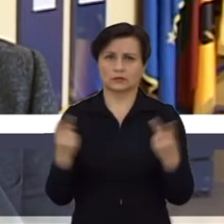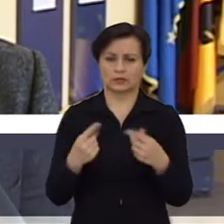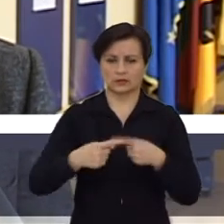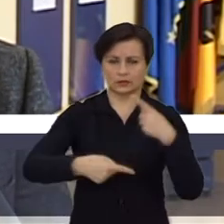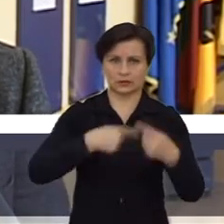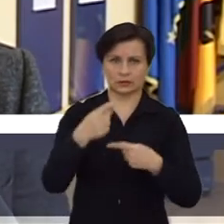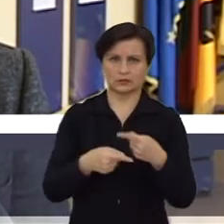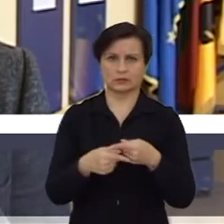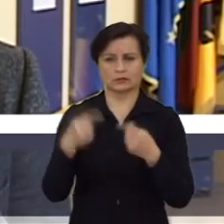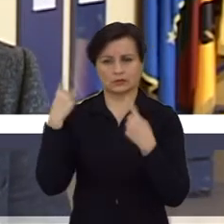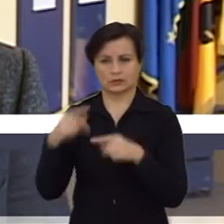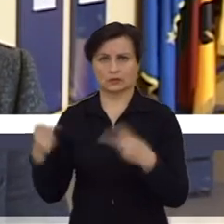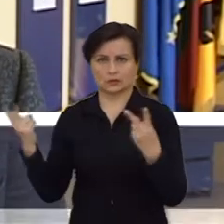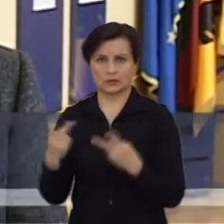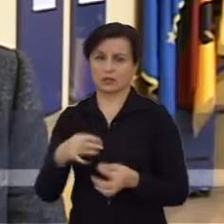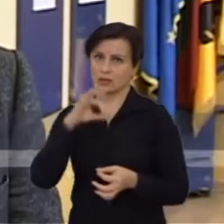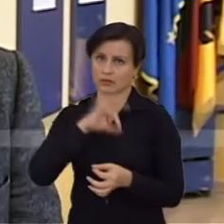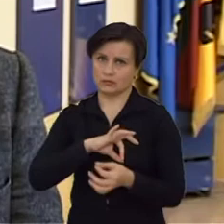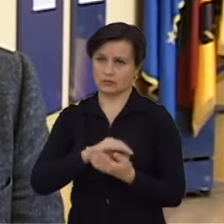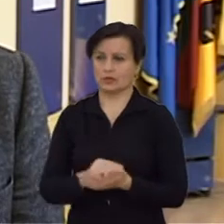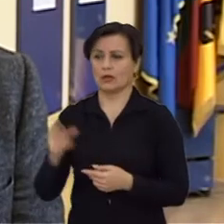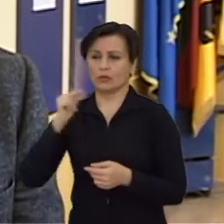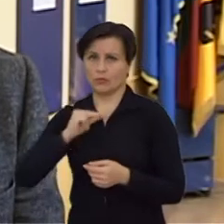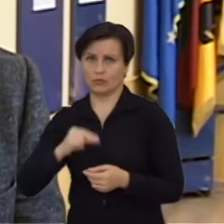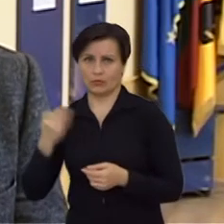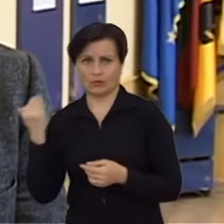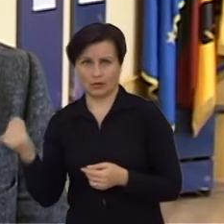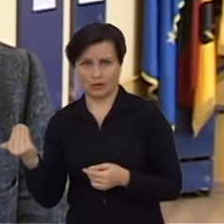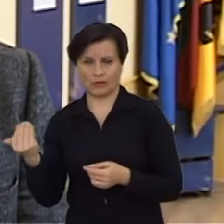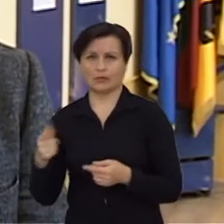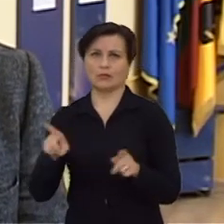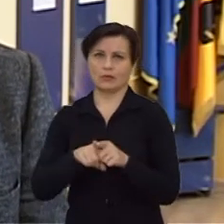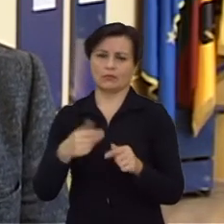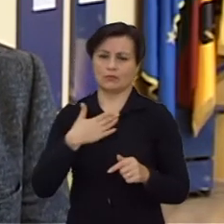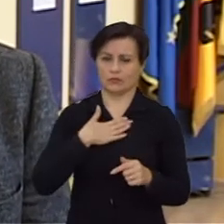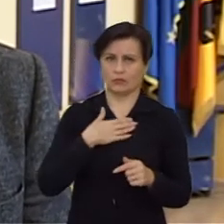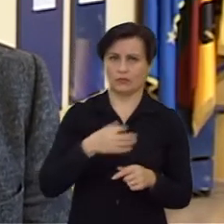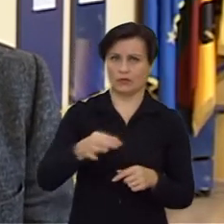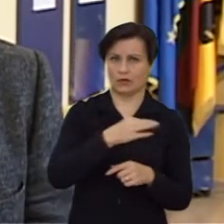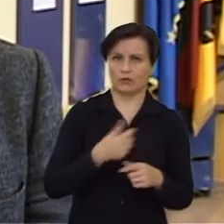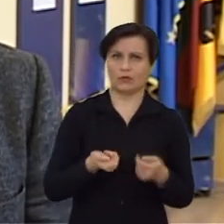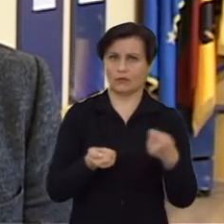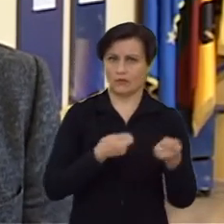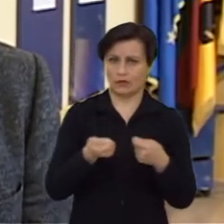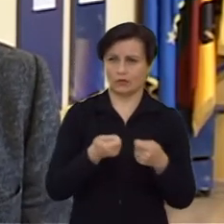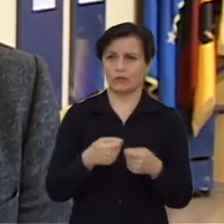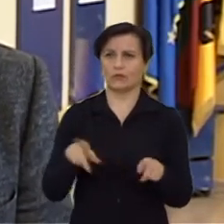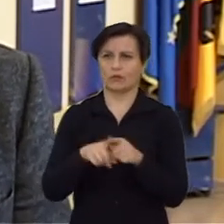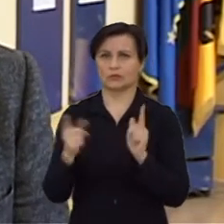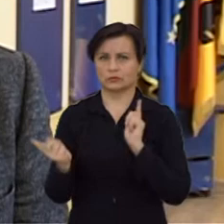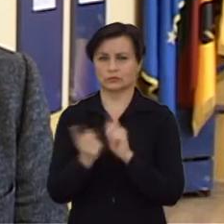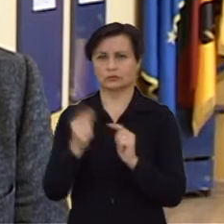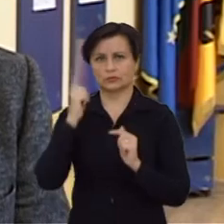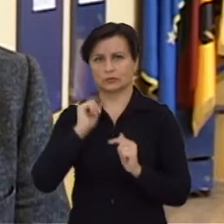naudinga. Ir galvoju kunigam ir naudinga mum rajono vadom. Toki susitikimai, plius norėjau ir